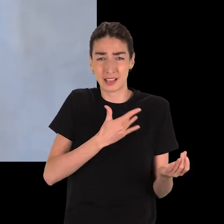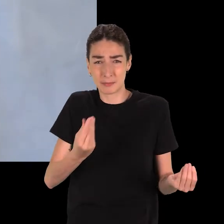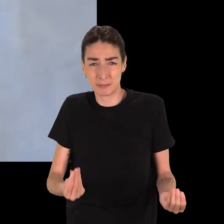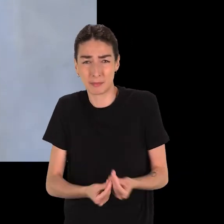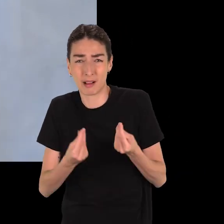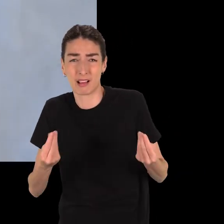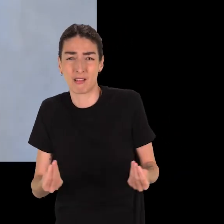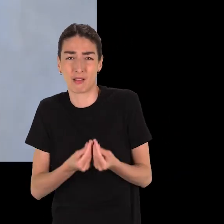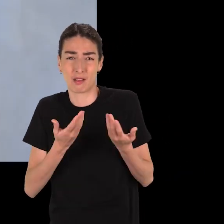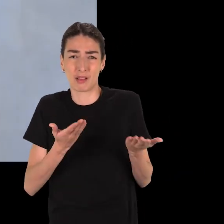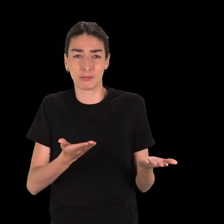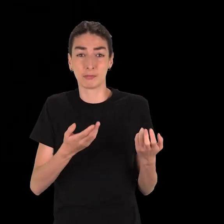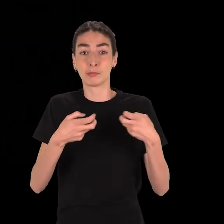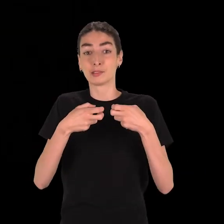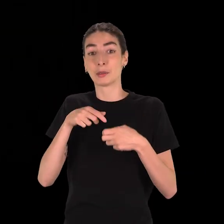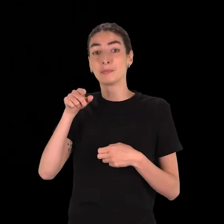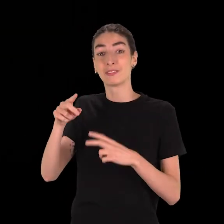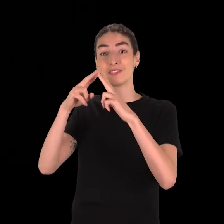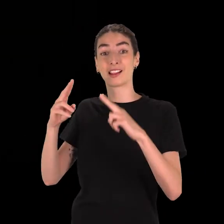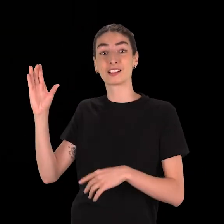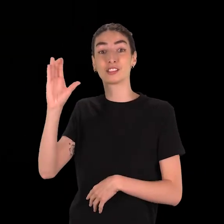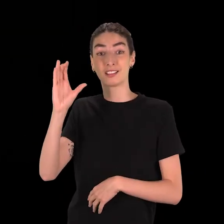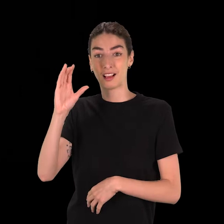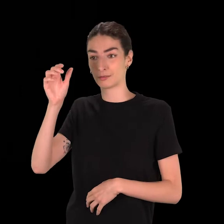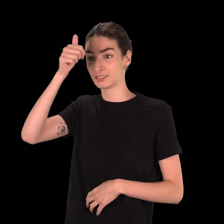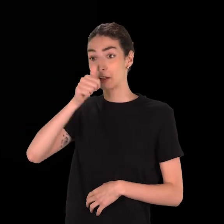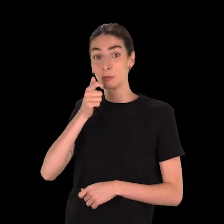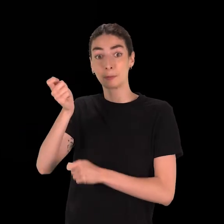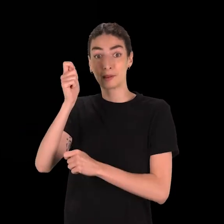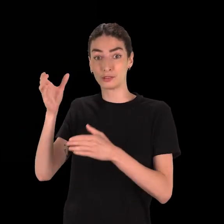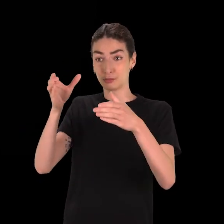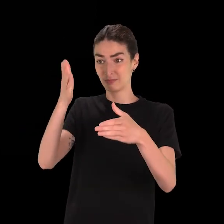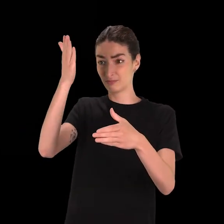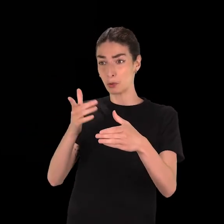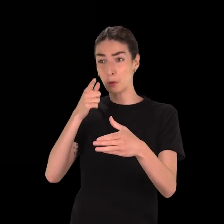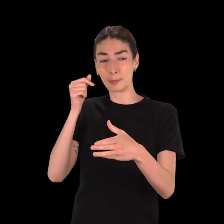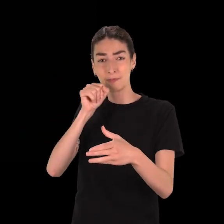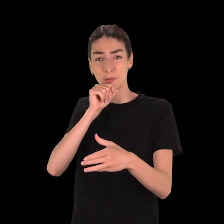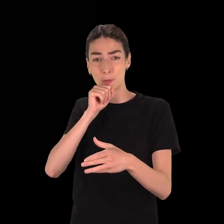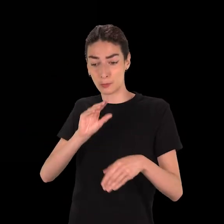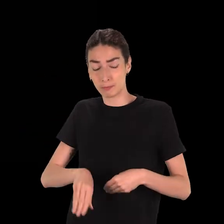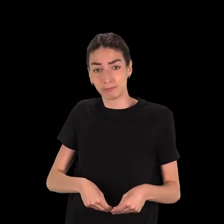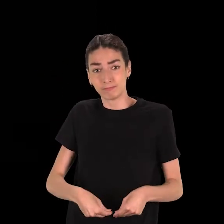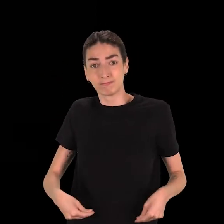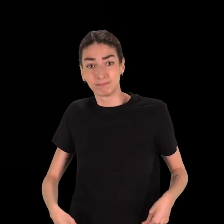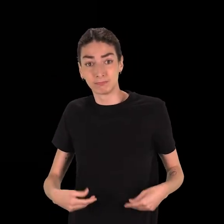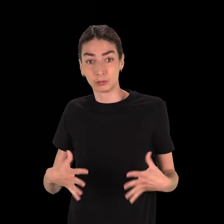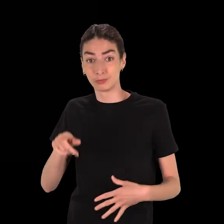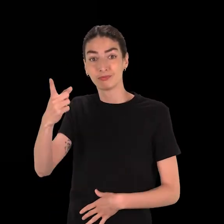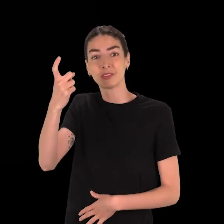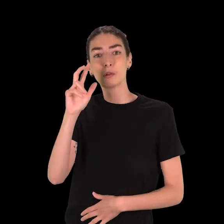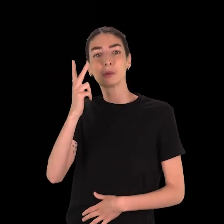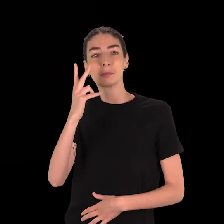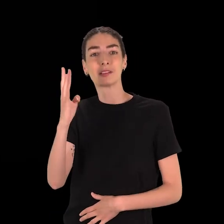pathos, toute la misère d'un personnage. La statue du vieux pêcheur de la villa de Chiragan représente un homme âgé, vêtu seulement d'un pagne.